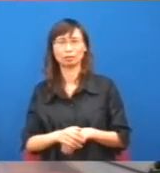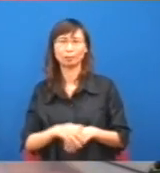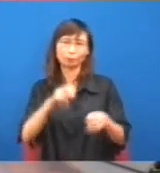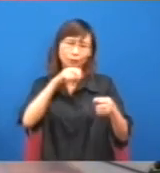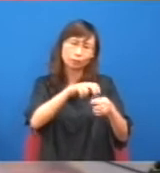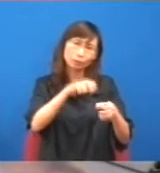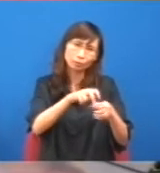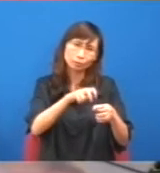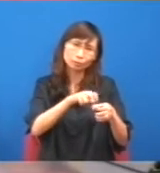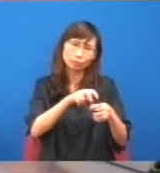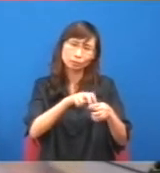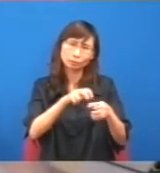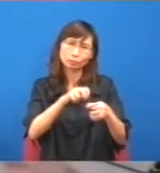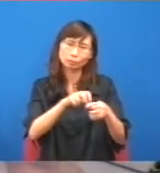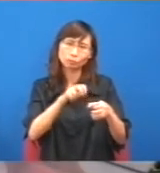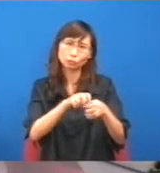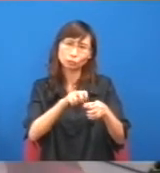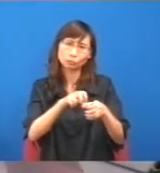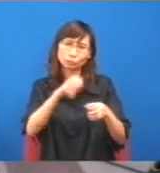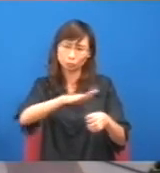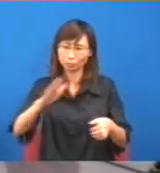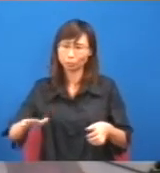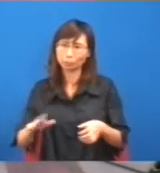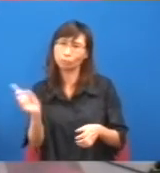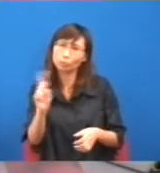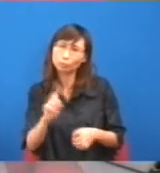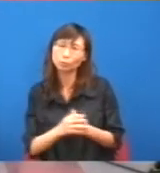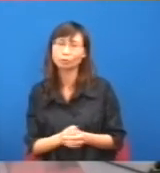這才是一個大問題,如果你是這樣的時候,